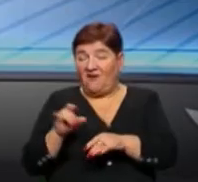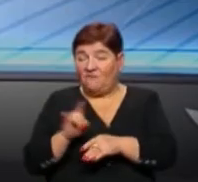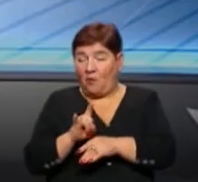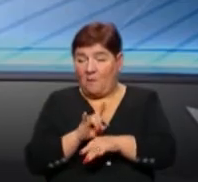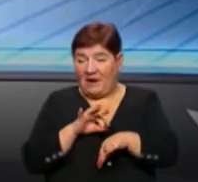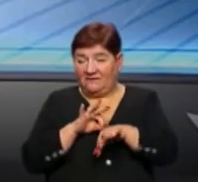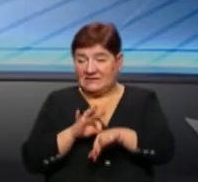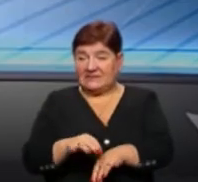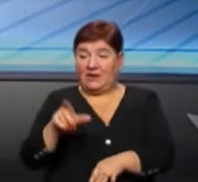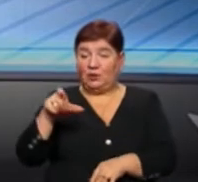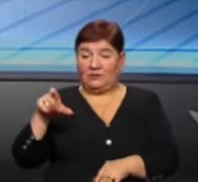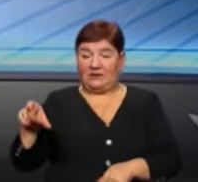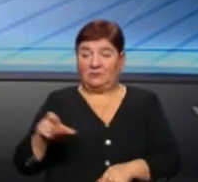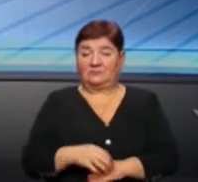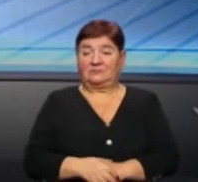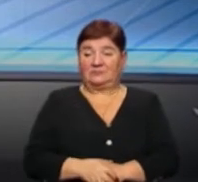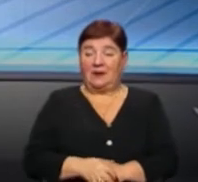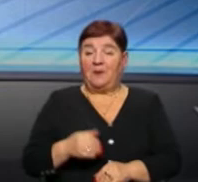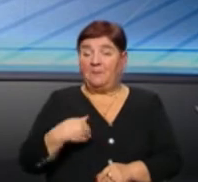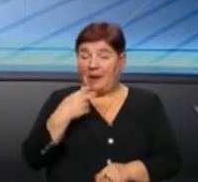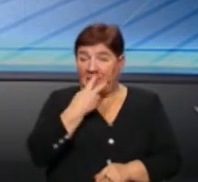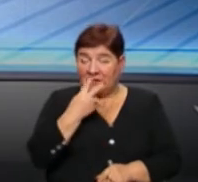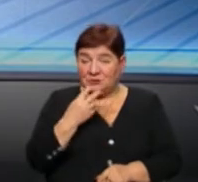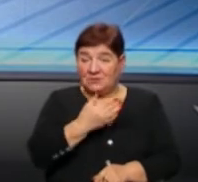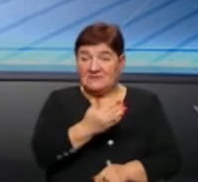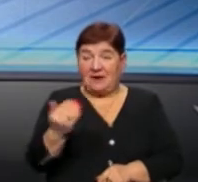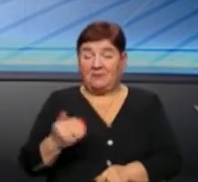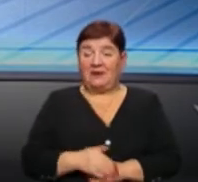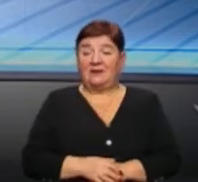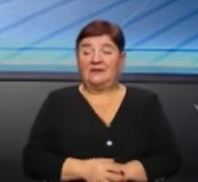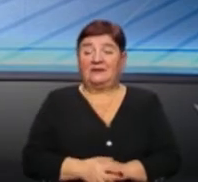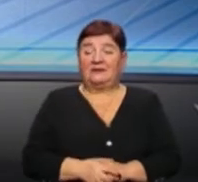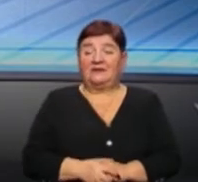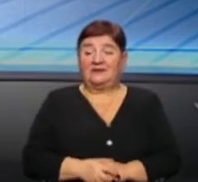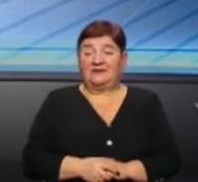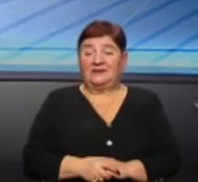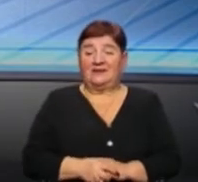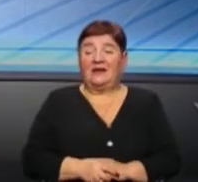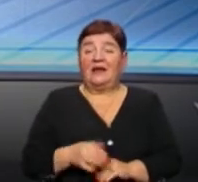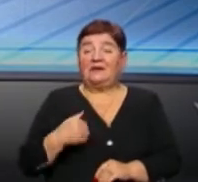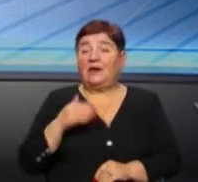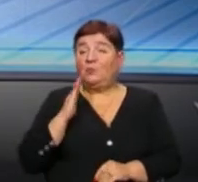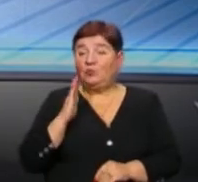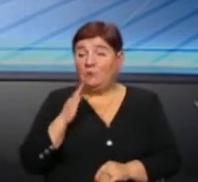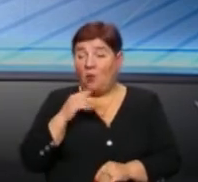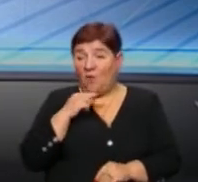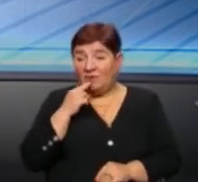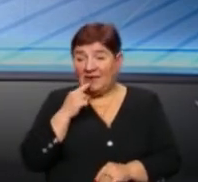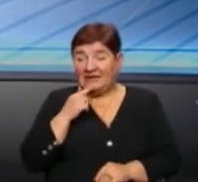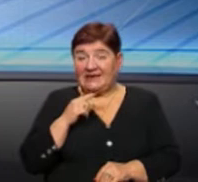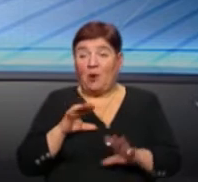людину. Ми бачимо з вами, не будемо